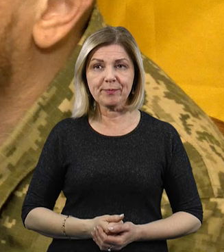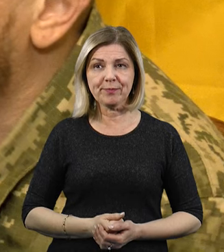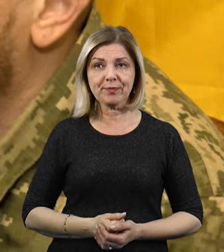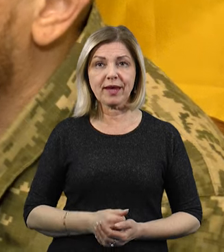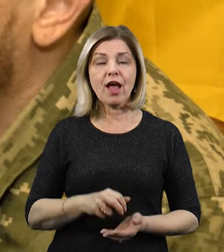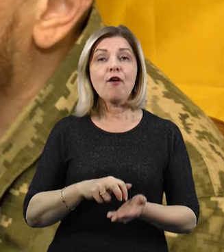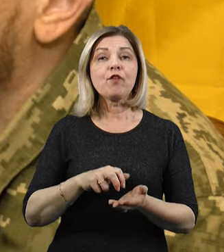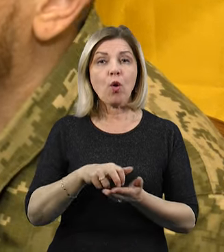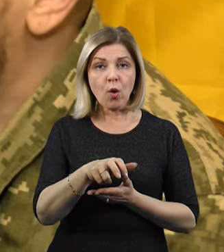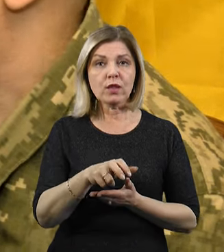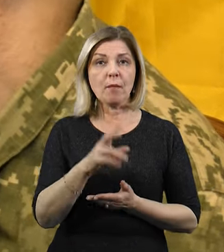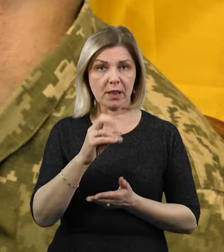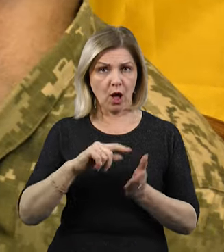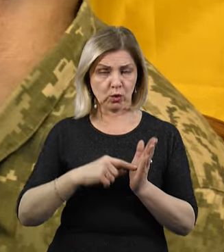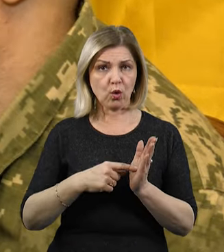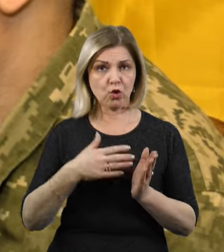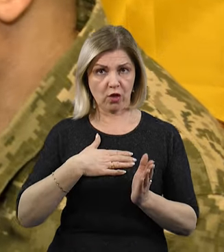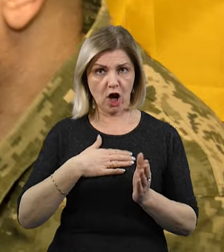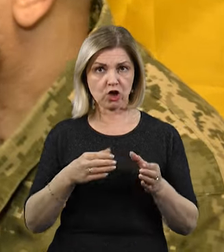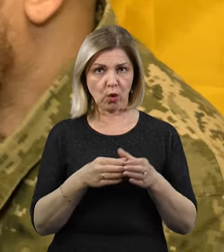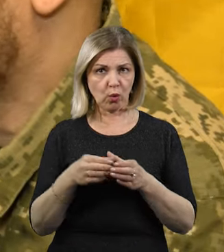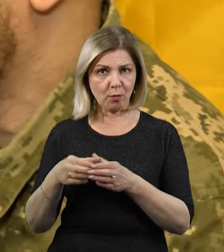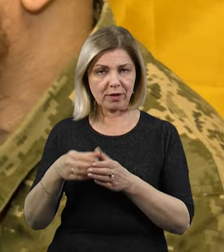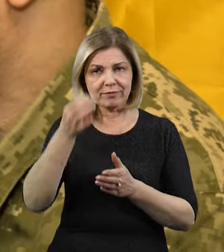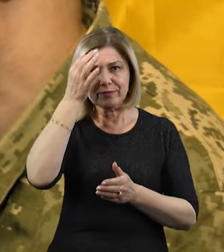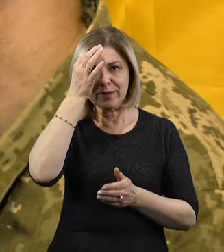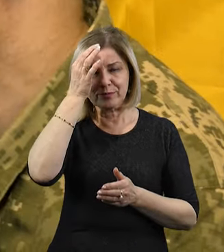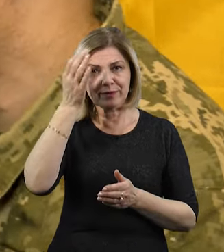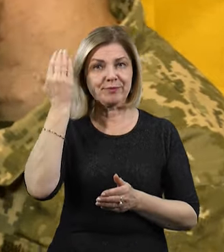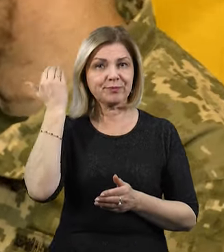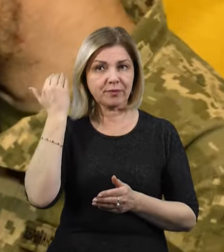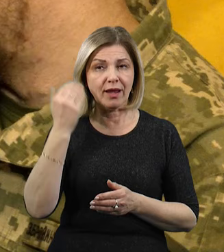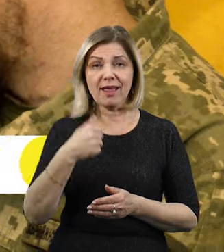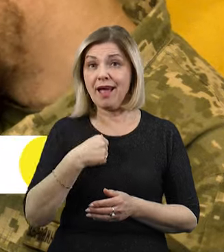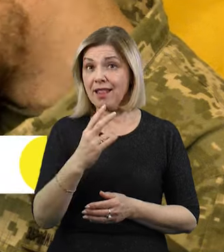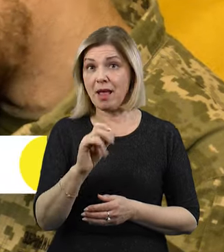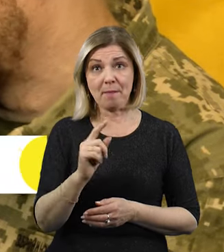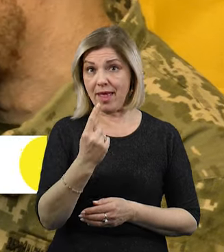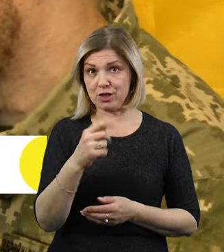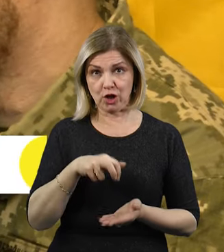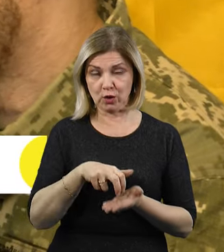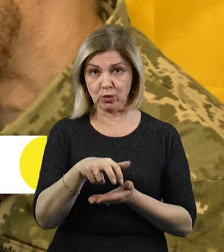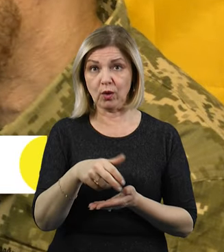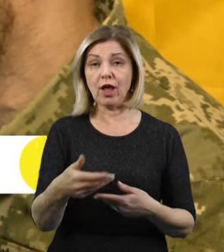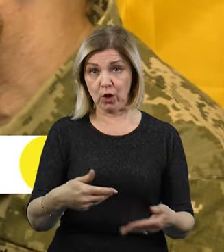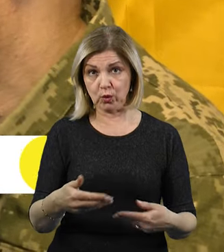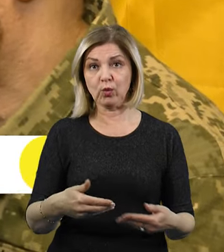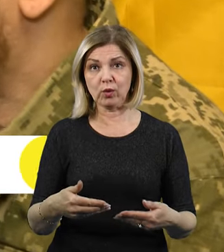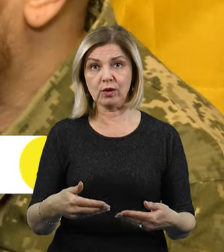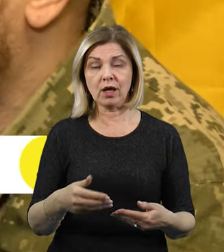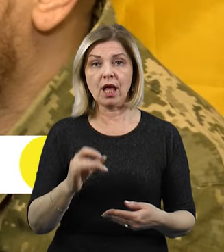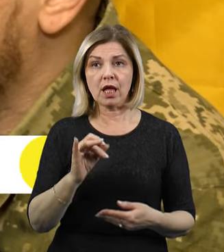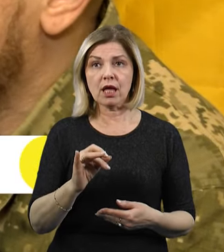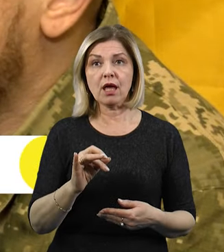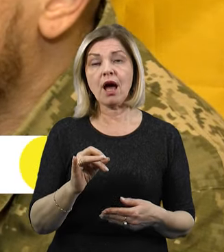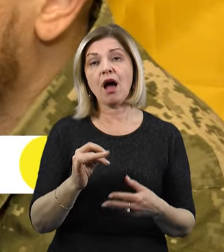на точку. І я так іду, ну я ж не перший іду, як би, думаю, ну іду собі та йду. Ну, відає, десь